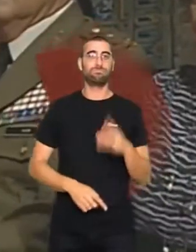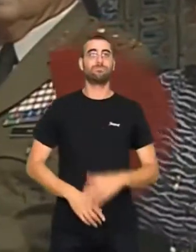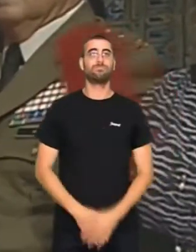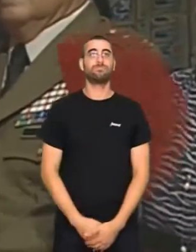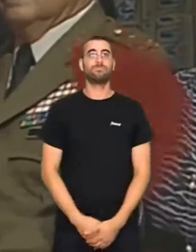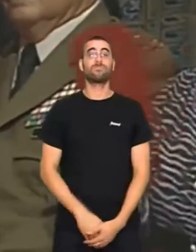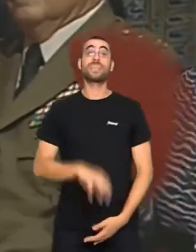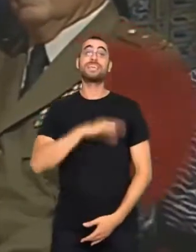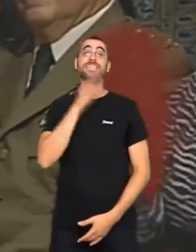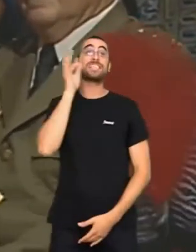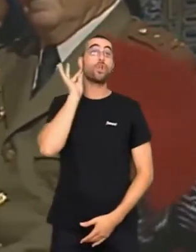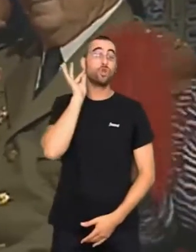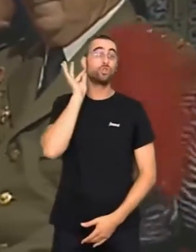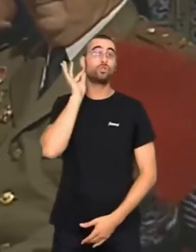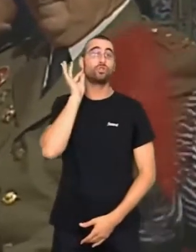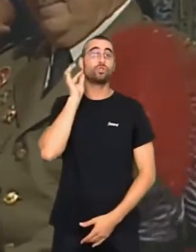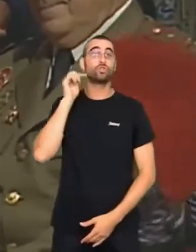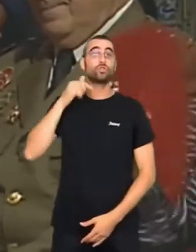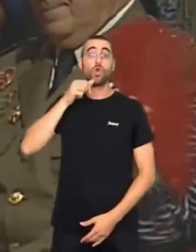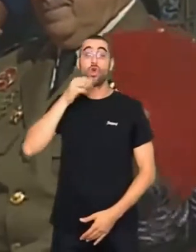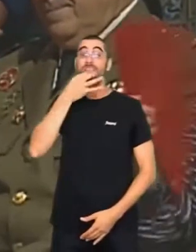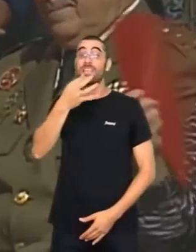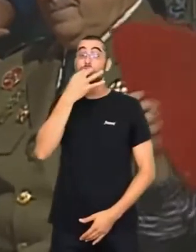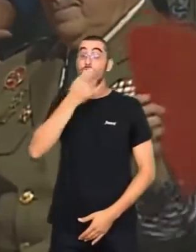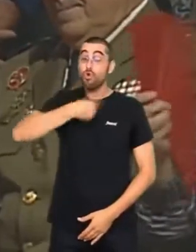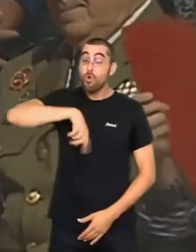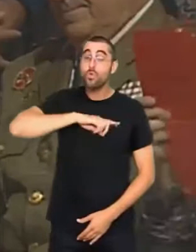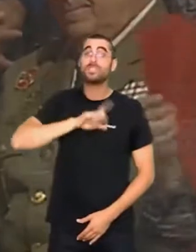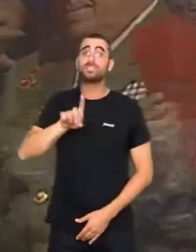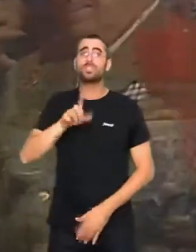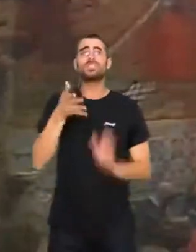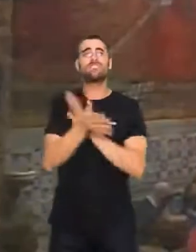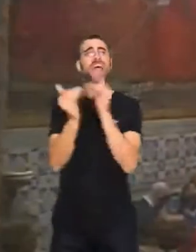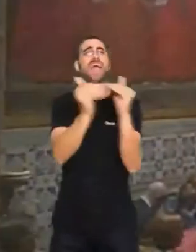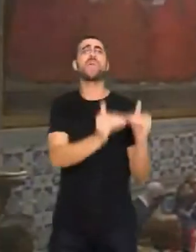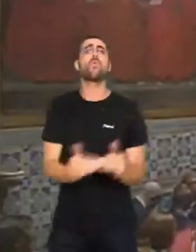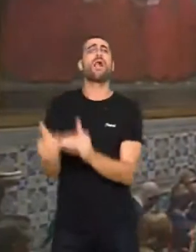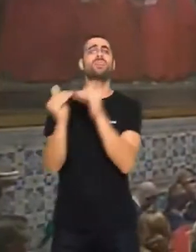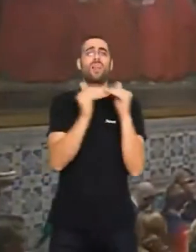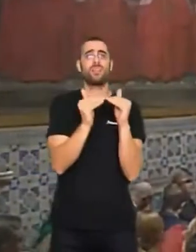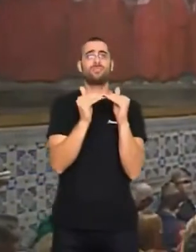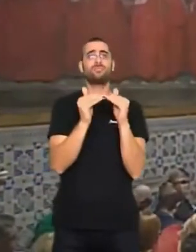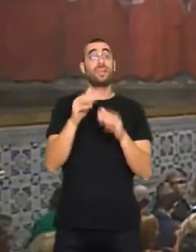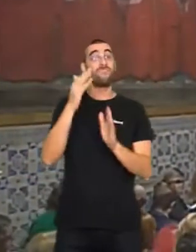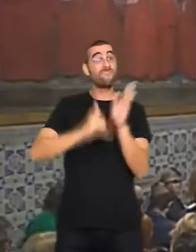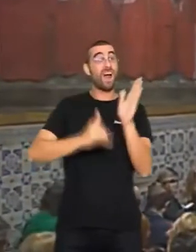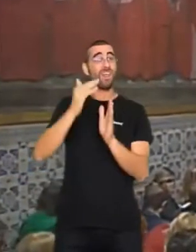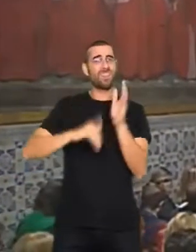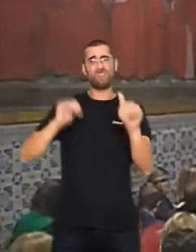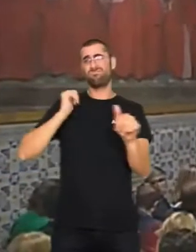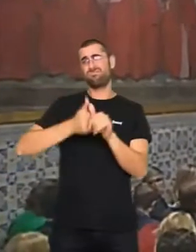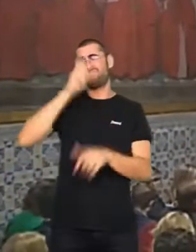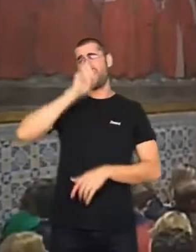Senyores i senyors, el nostre discurs és la igualtat. Els valencians portem